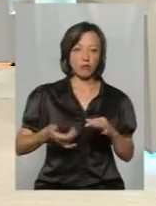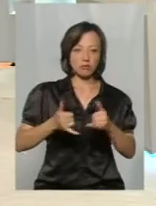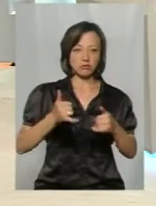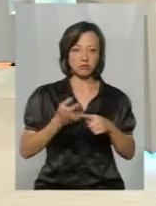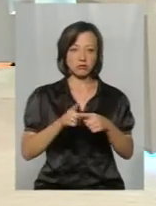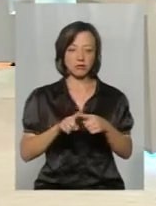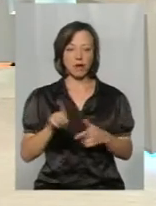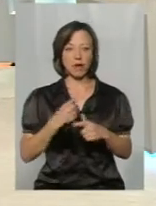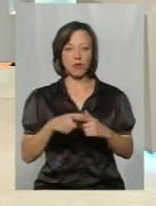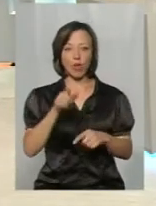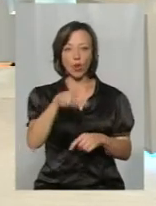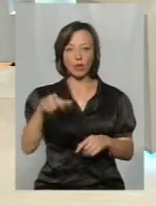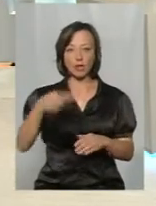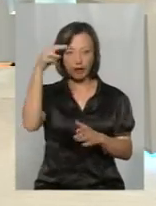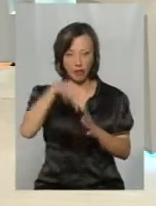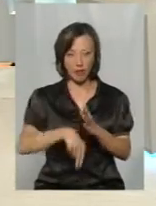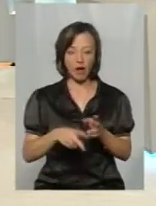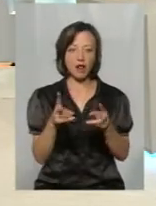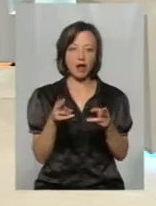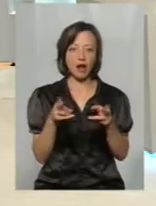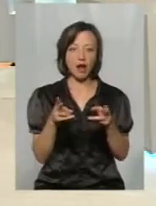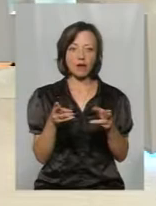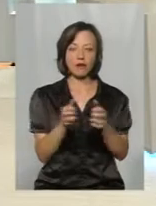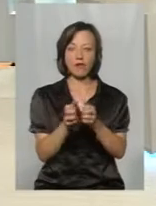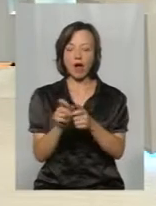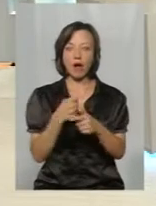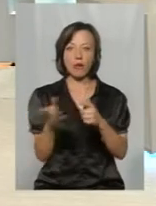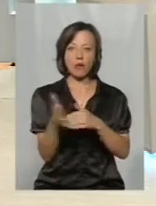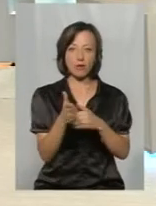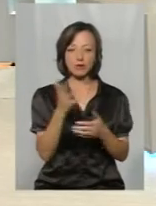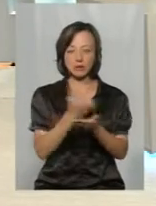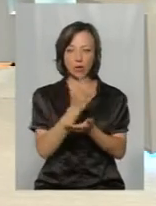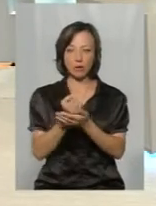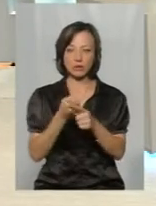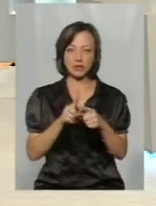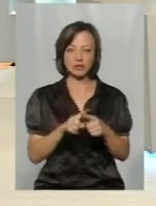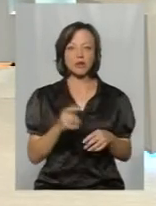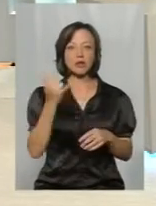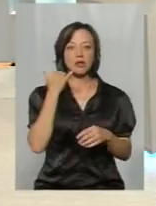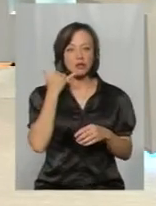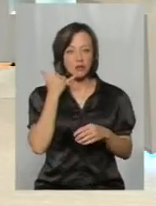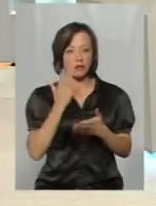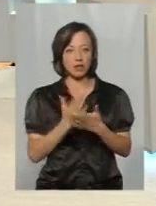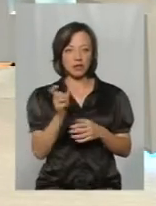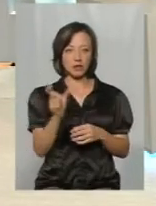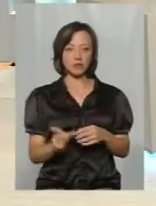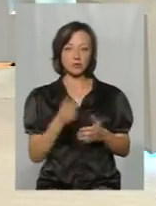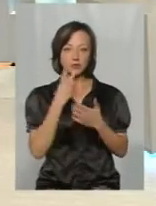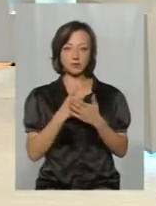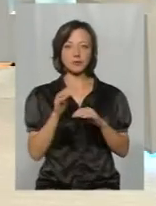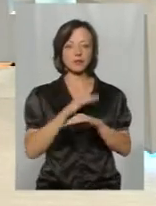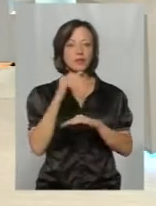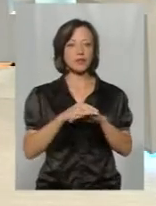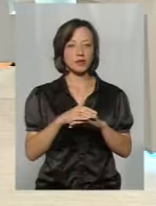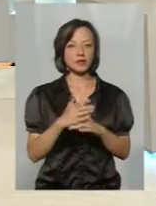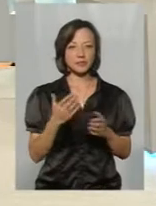або люди, які там ниряли, раки зловили або рибу ловили, то вони знаходять. Дякую. В нас є на зв'язку ще глядач. Добрий